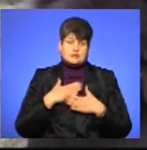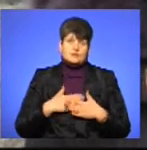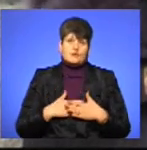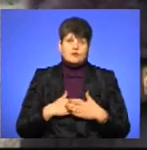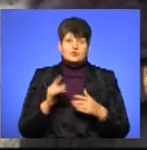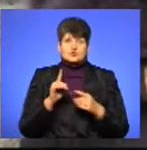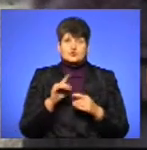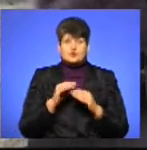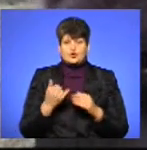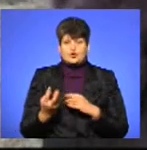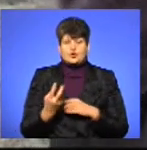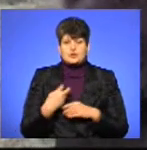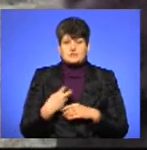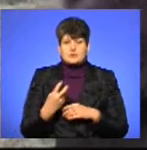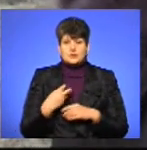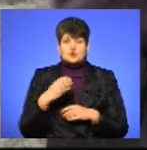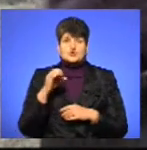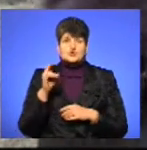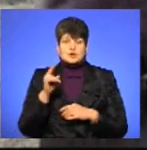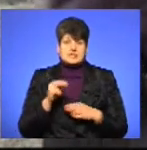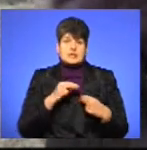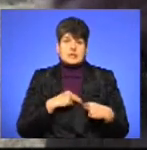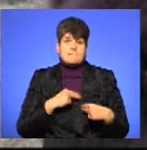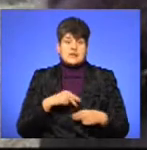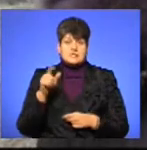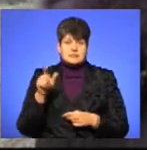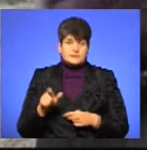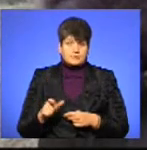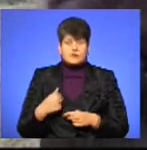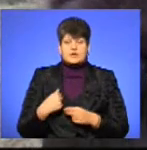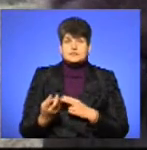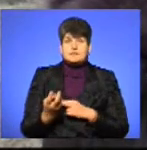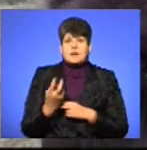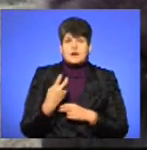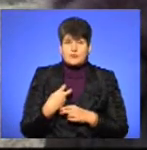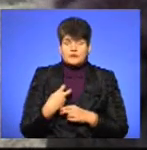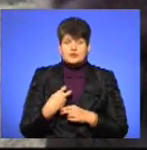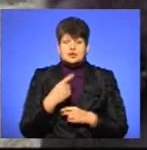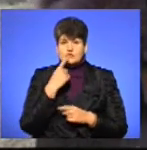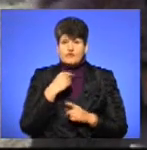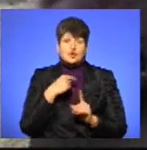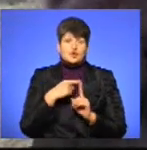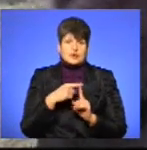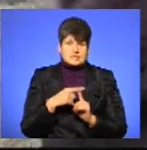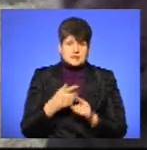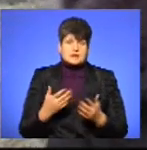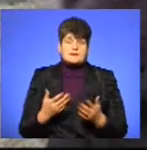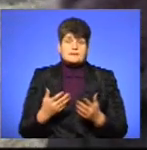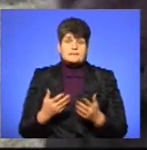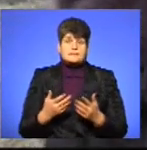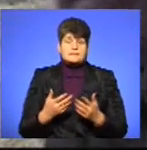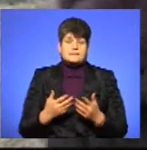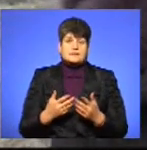що до нас приходить соціальна працівниця, до нас приходять і з Червоного Христа, і